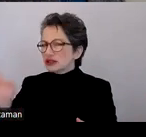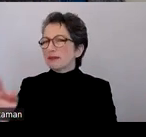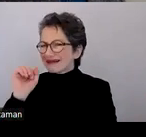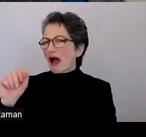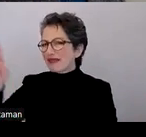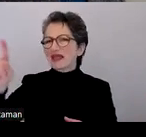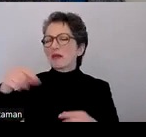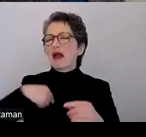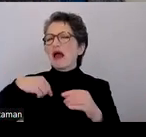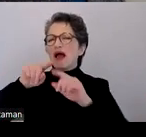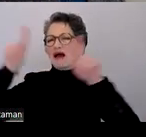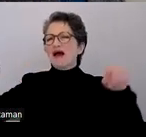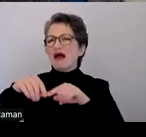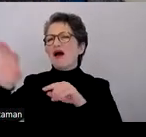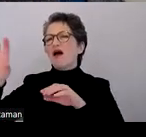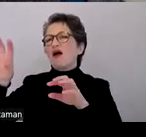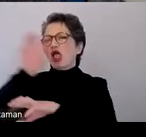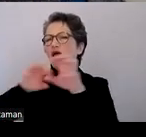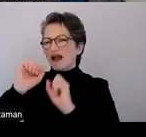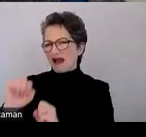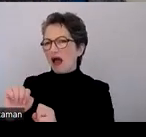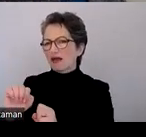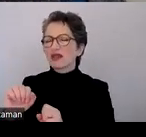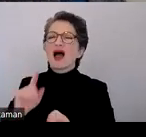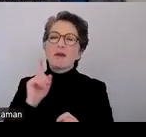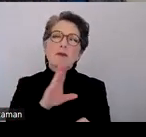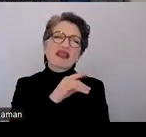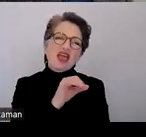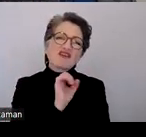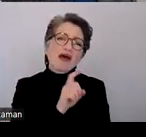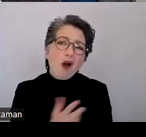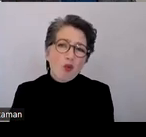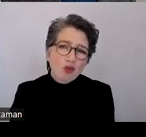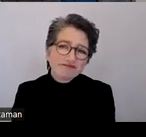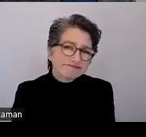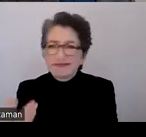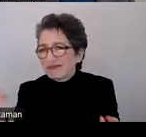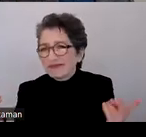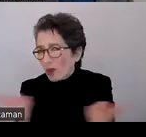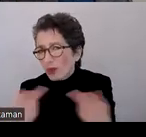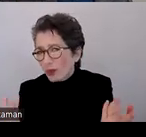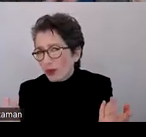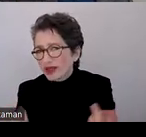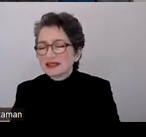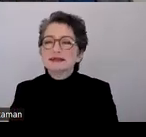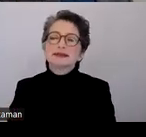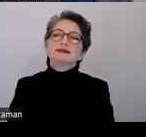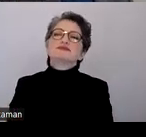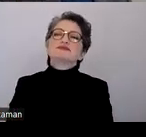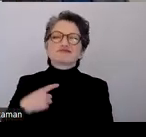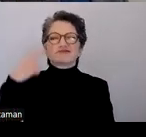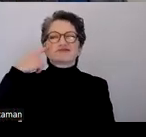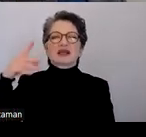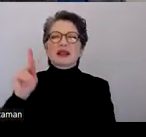das Argument ist eigentlich nur halbgültig. Dann kommen wir zum PDF-Format, das ja eigentlich